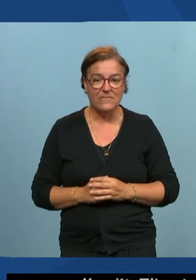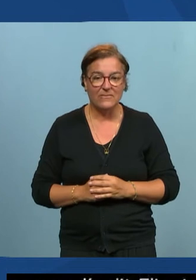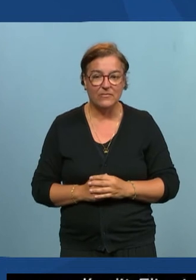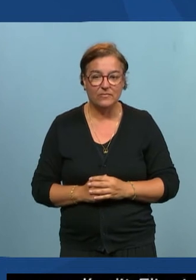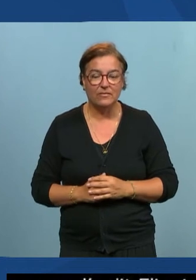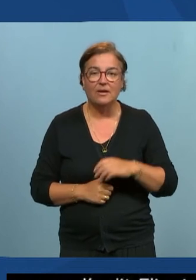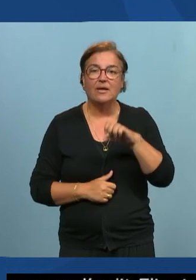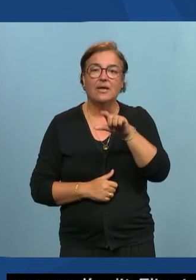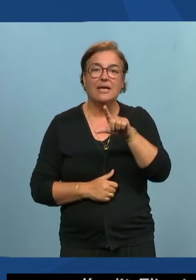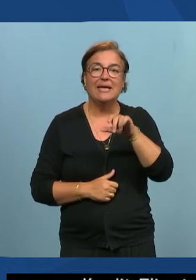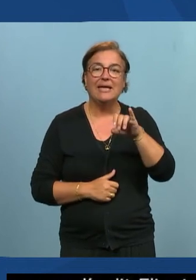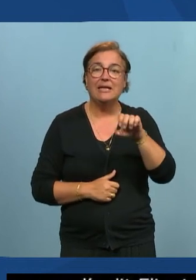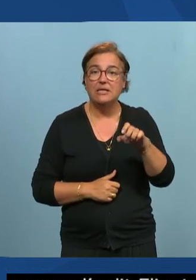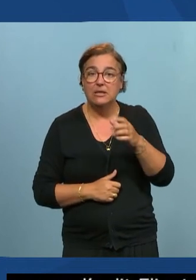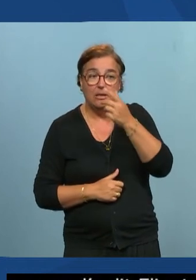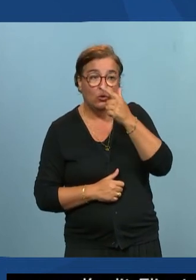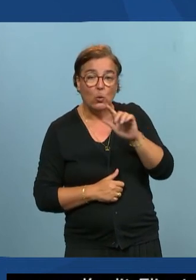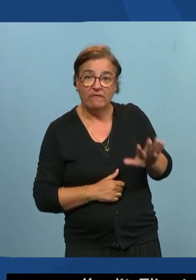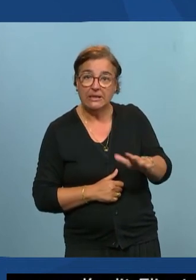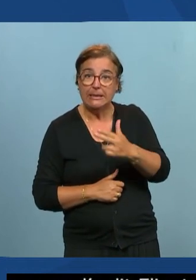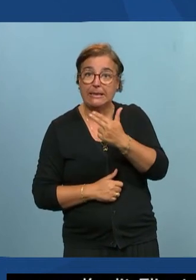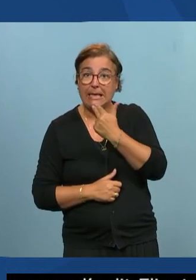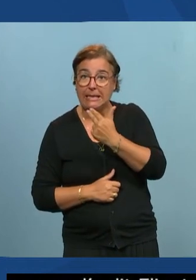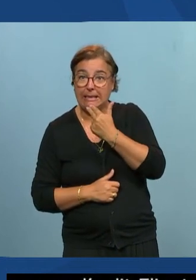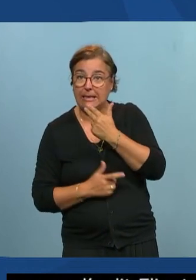Elie qu'est-ce que tu en dis un peu de tout ça qualité accessibilité